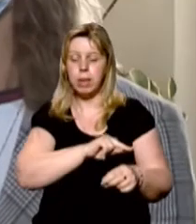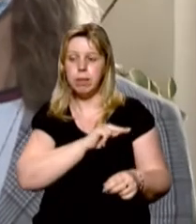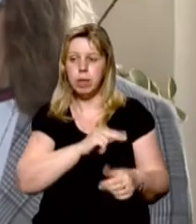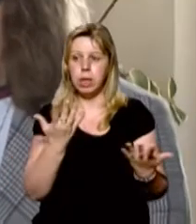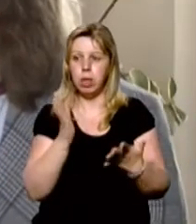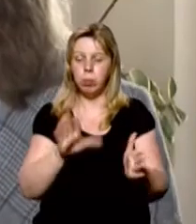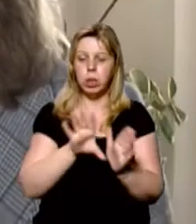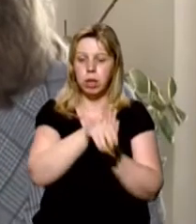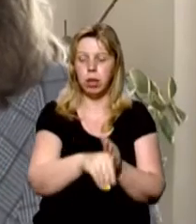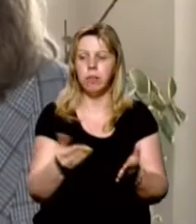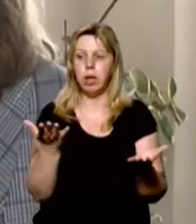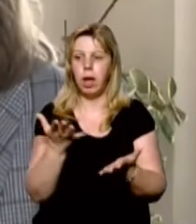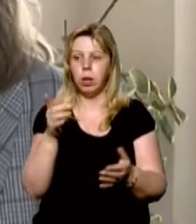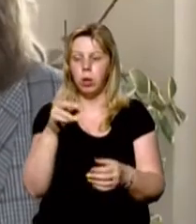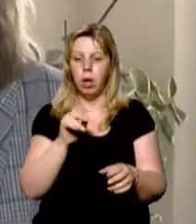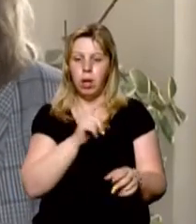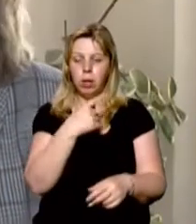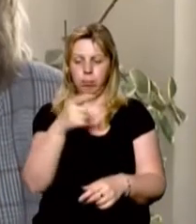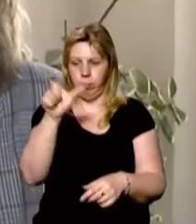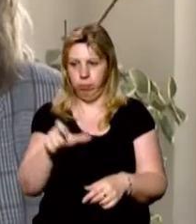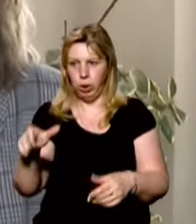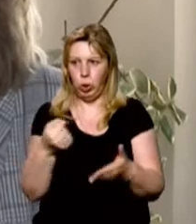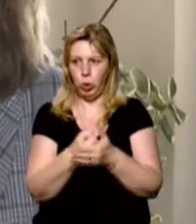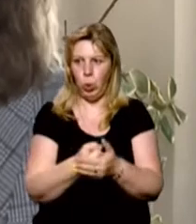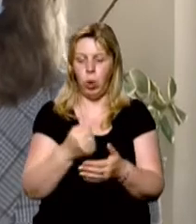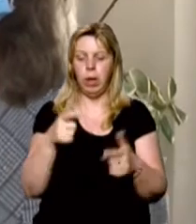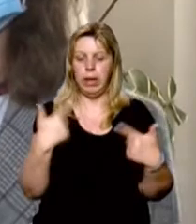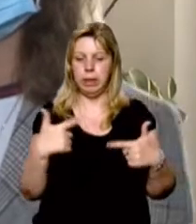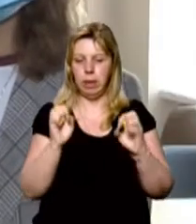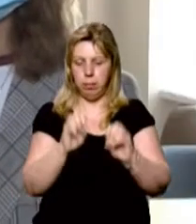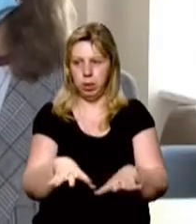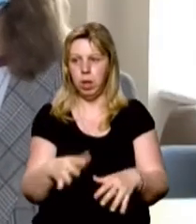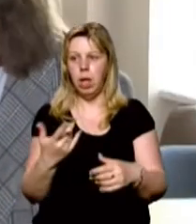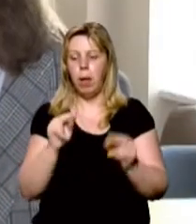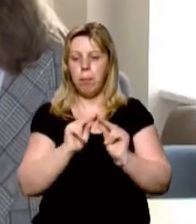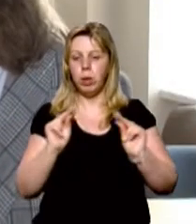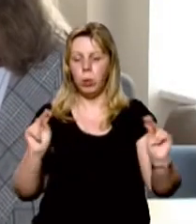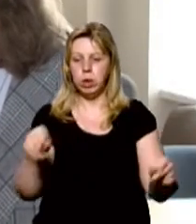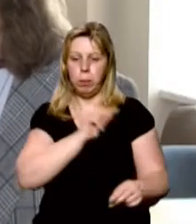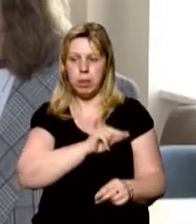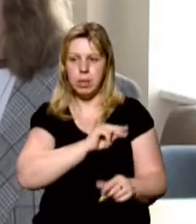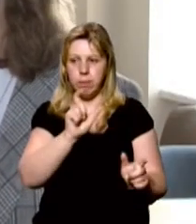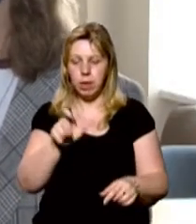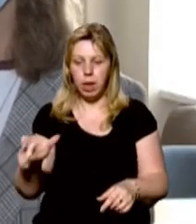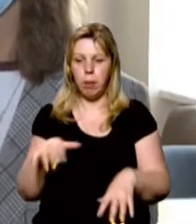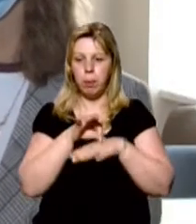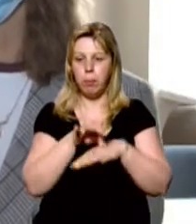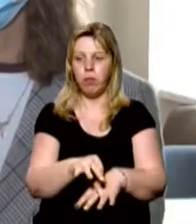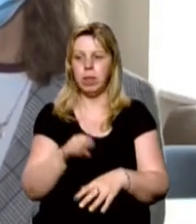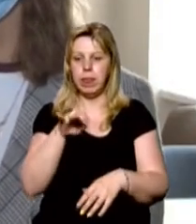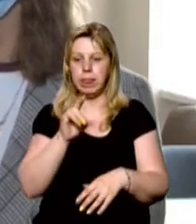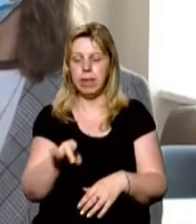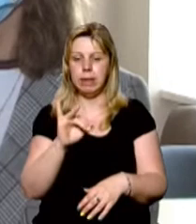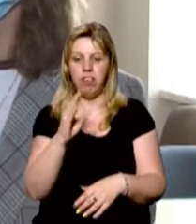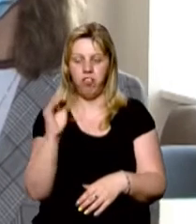будуть залучені в якості персоналу до зовнішнього незалежного оцінювання. Педагогічними працівниками проходиться тест